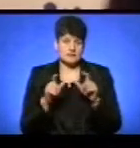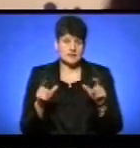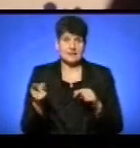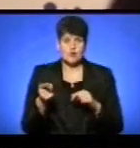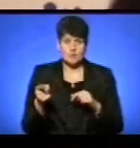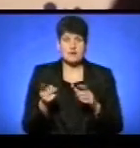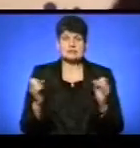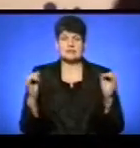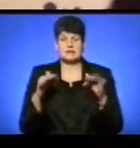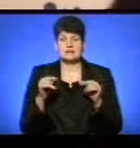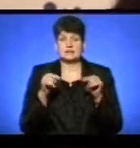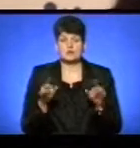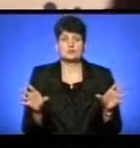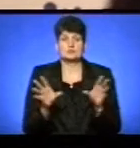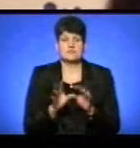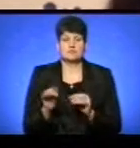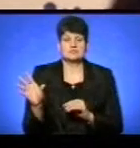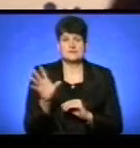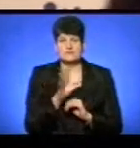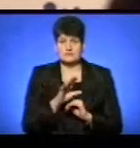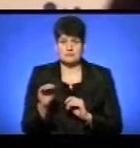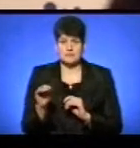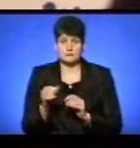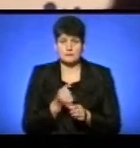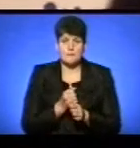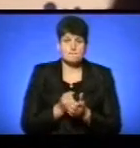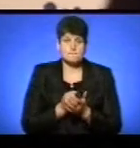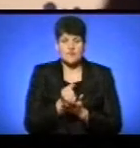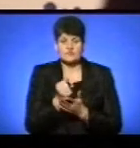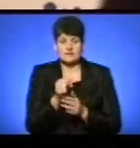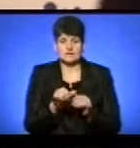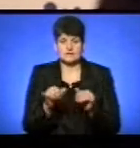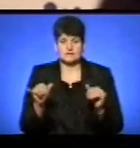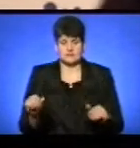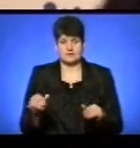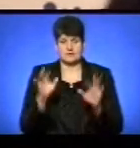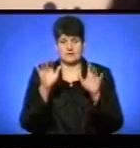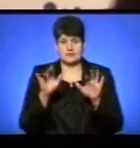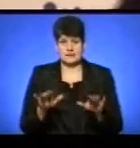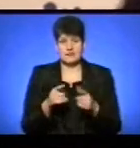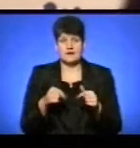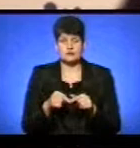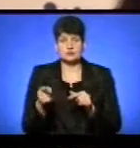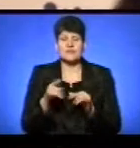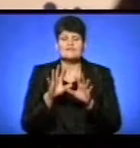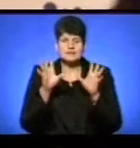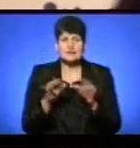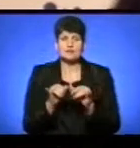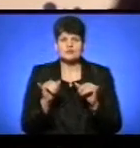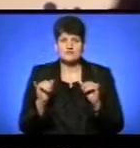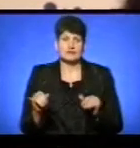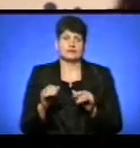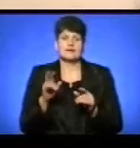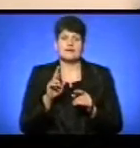для того, щоб спільно зі всіма продвинути і розвинути ІТ-галузь Тернополі і взагалі розвинути місто як